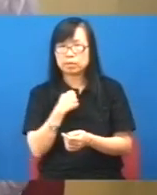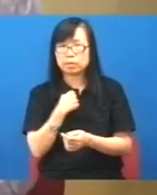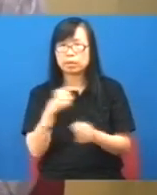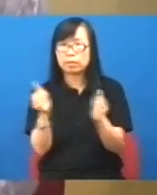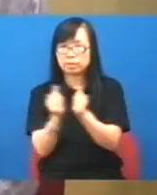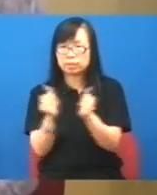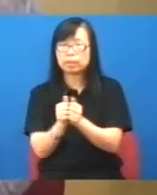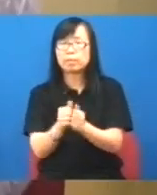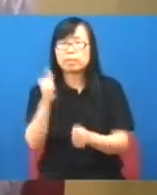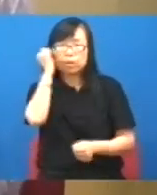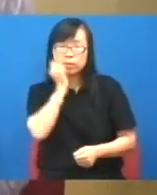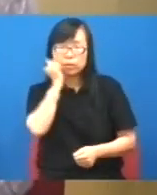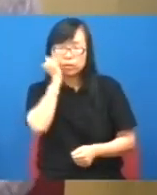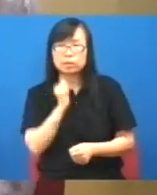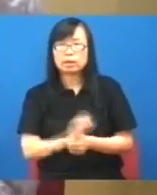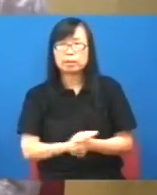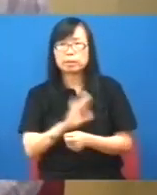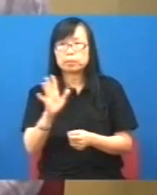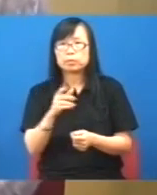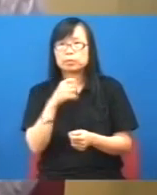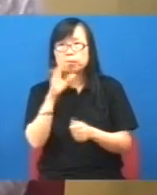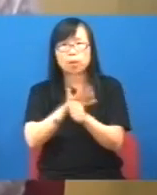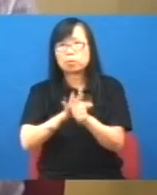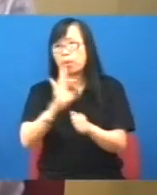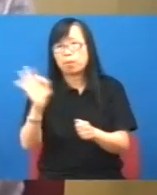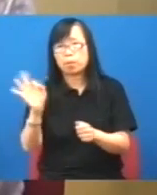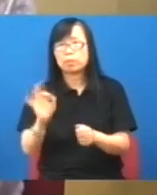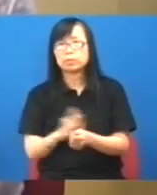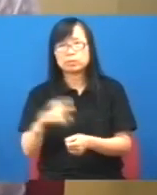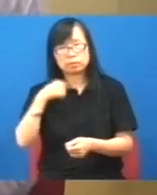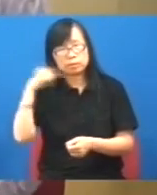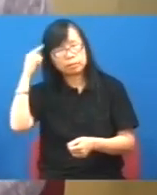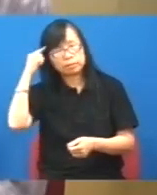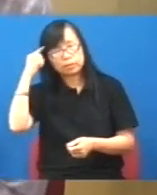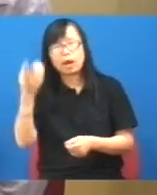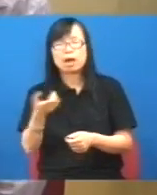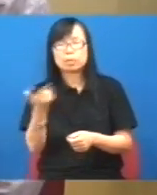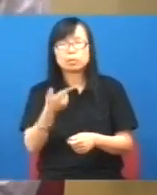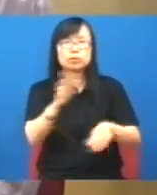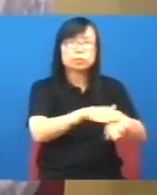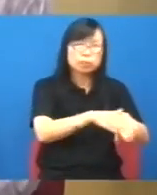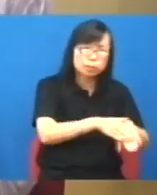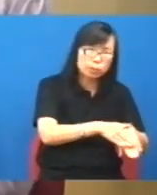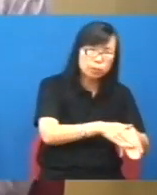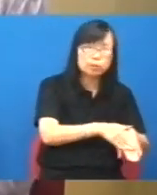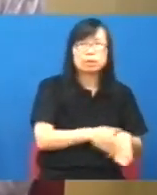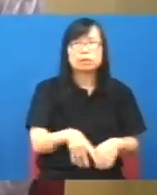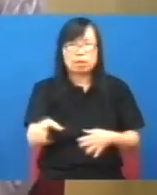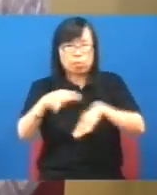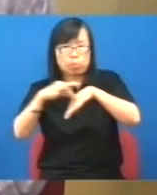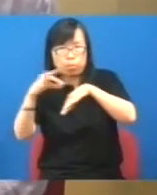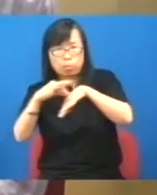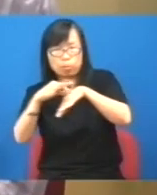有需要的老人家得不到幫助還要自己抱著這麼多盈餘儲備都在這裡懶孤寒